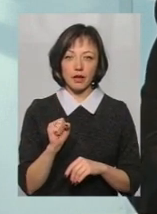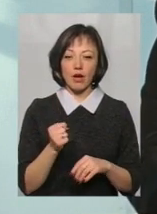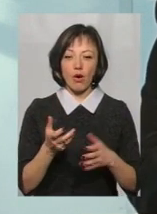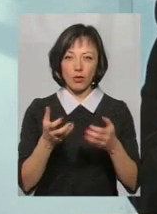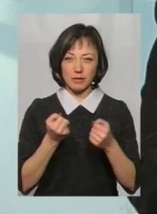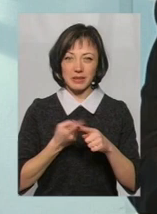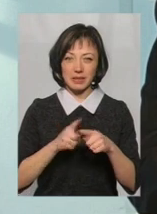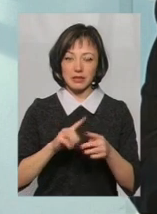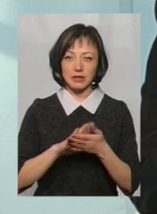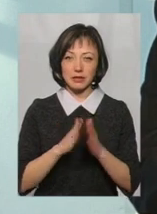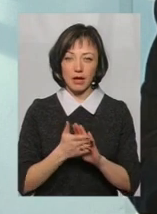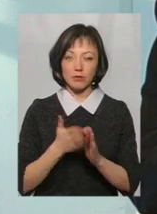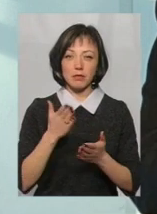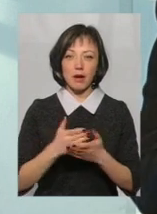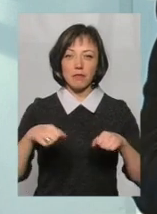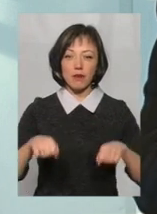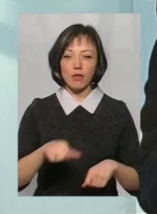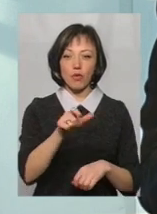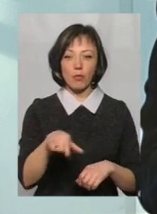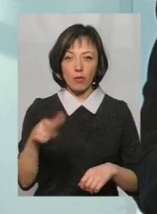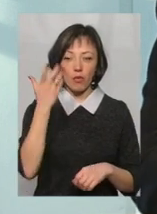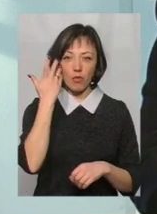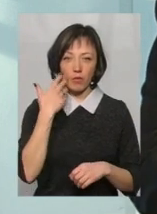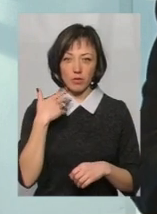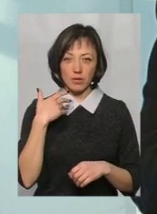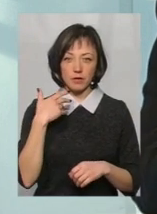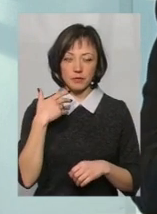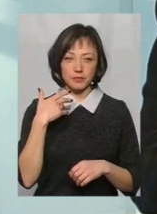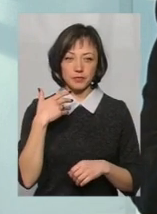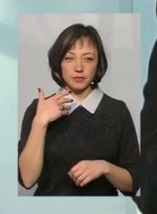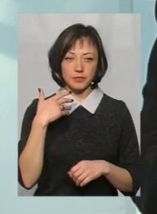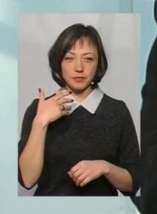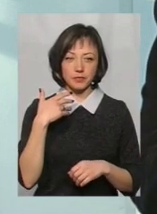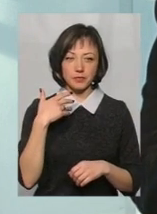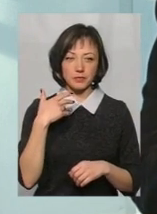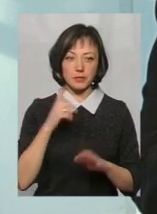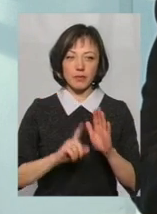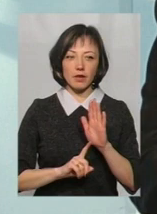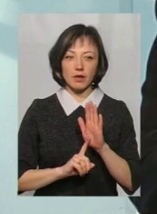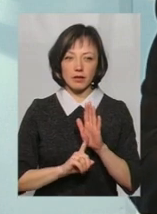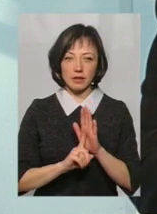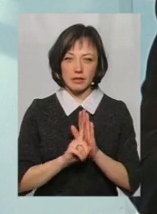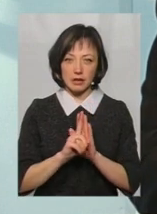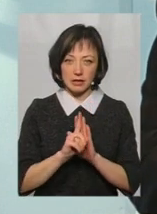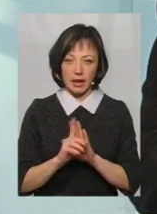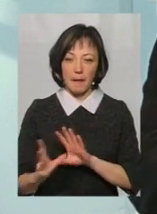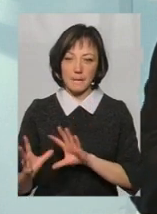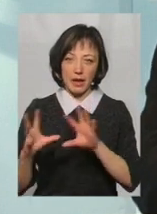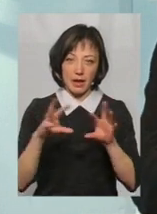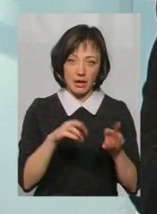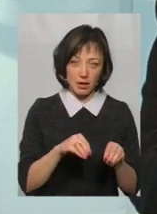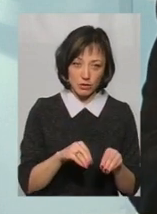переміщеного особи мають право особи, які на момент настання даних обставин, ну,